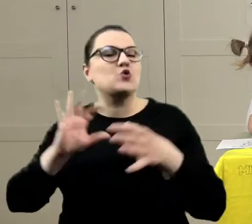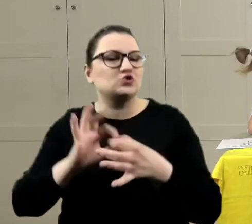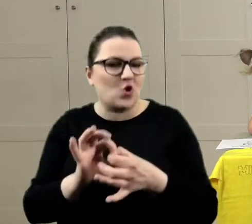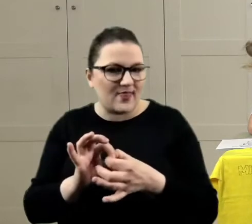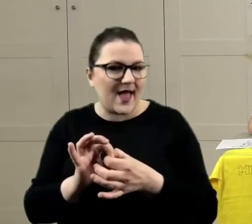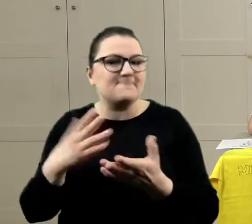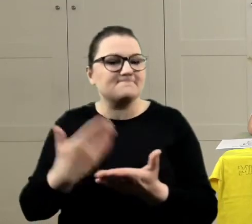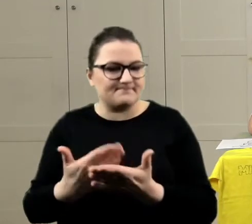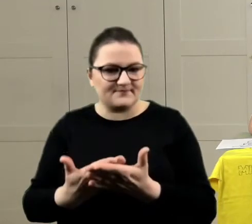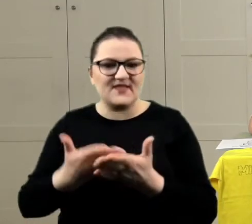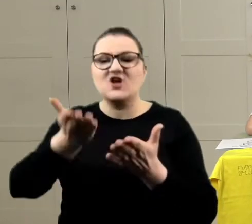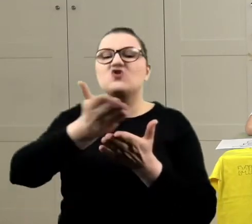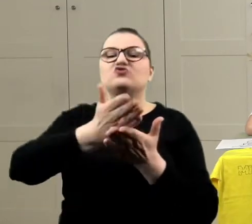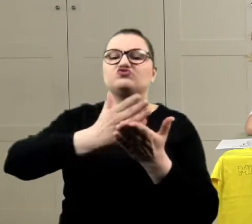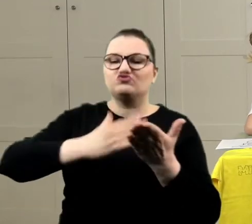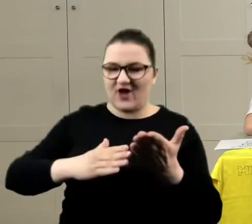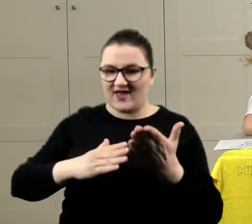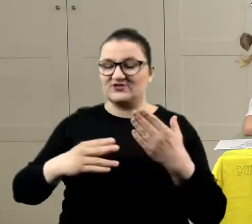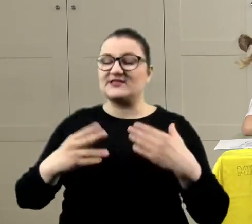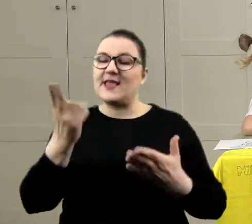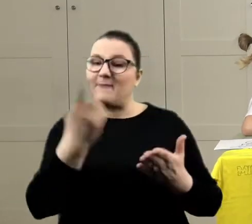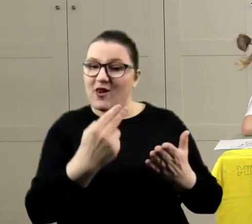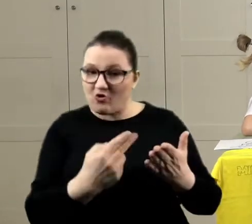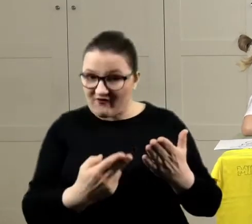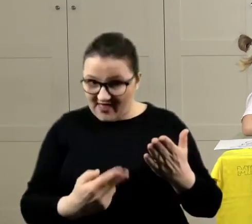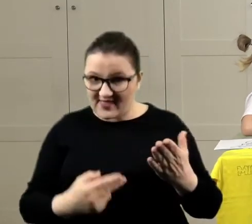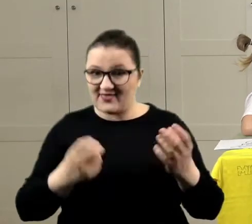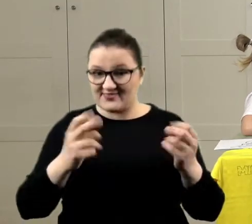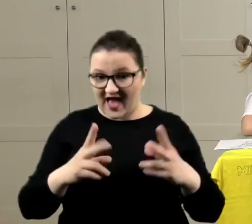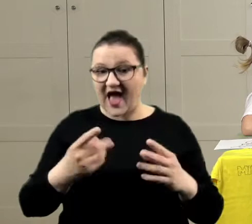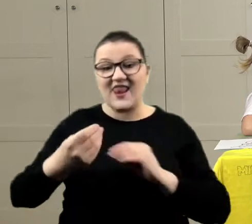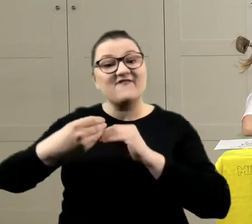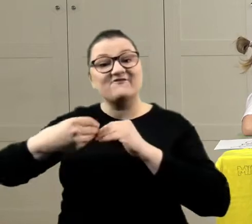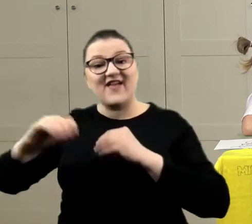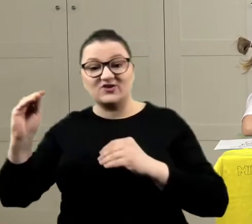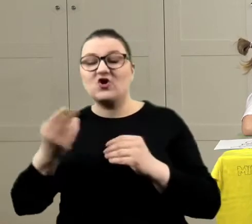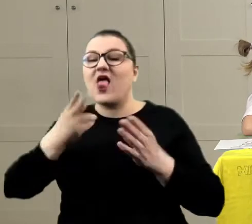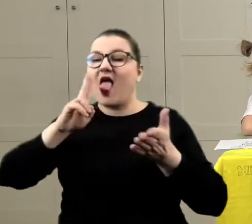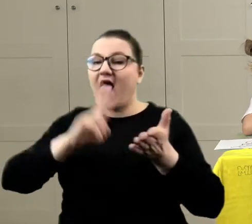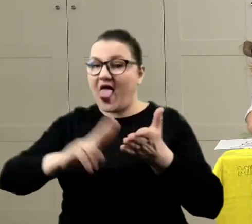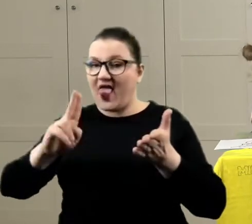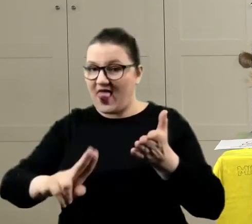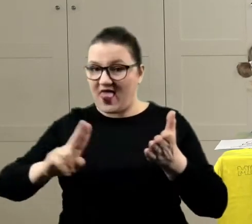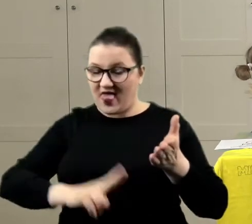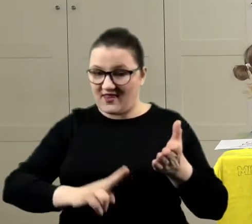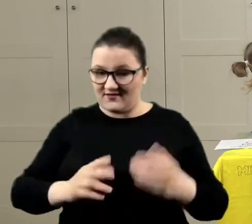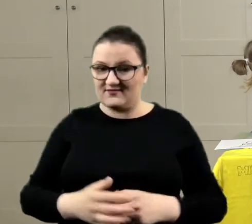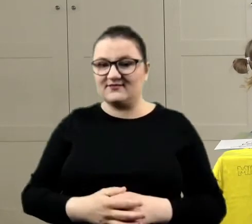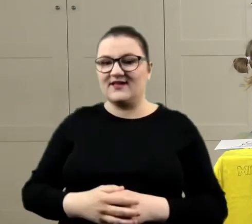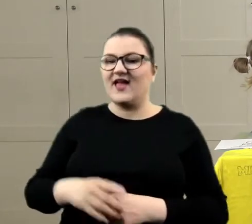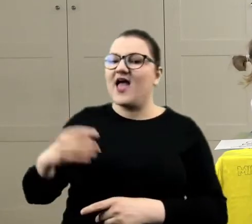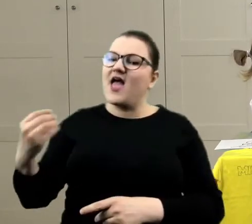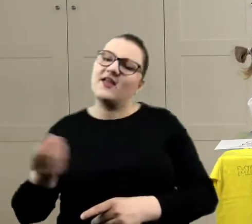część rzeczy jest namalowana, ale większość jest przyklejona, więc... I jeszcze jest dla